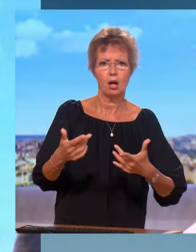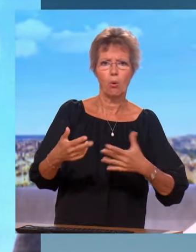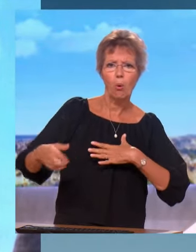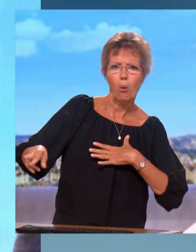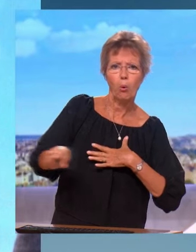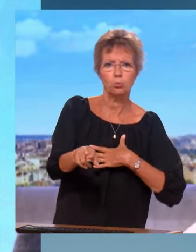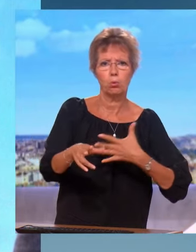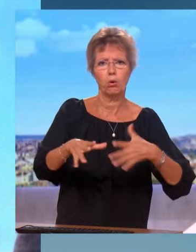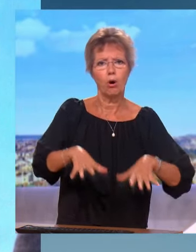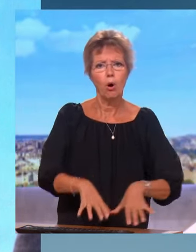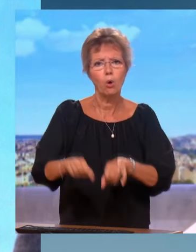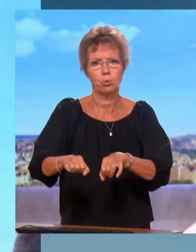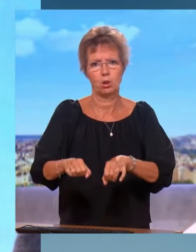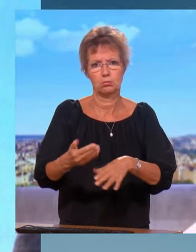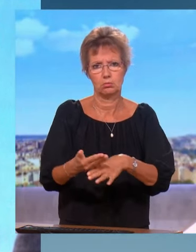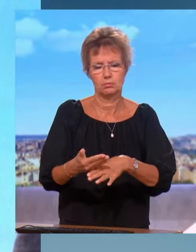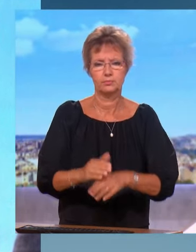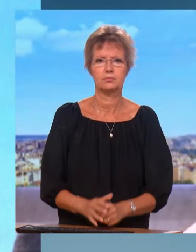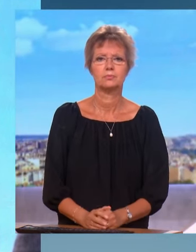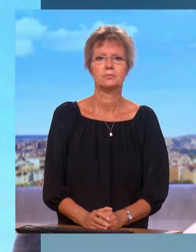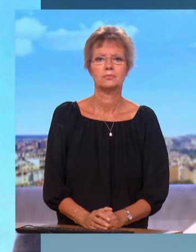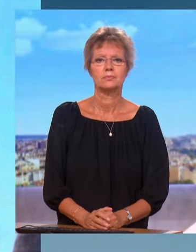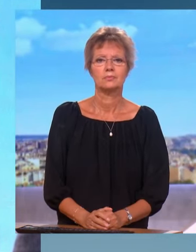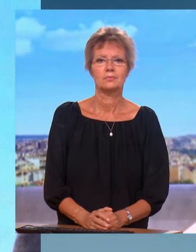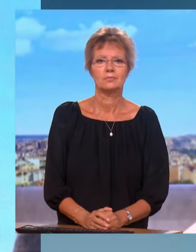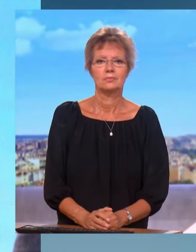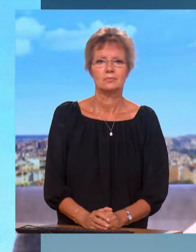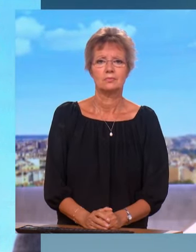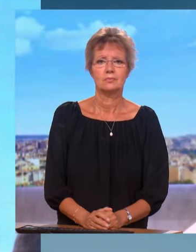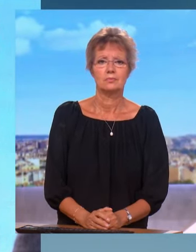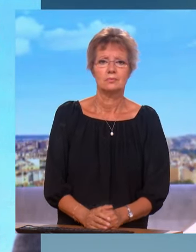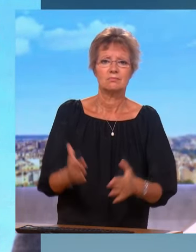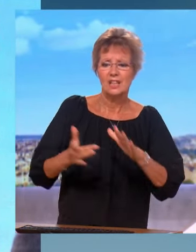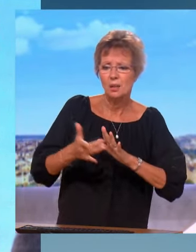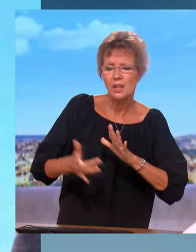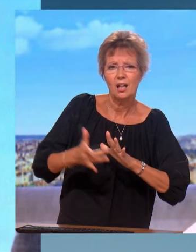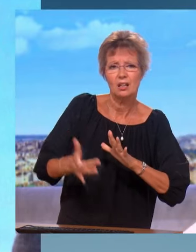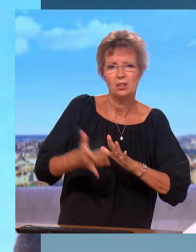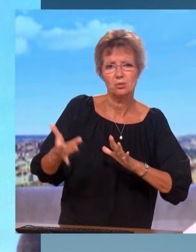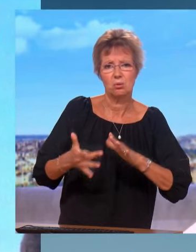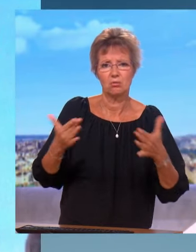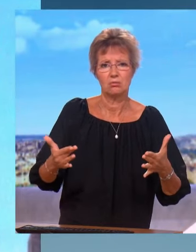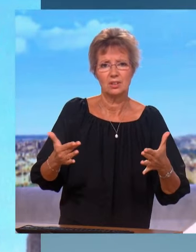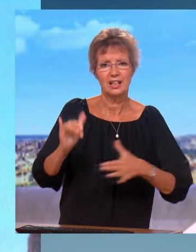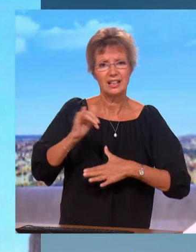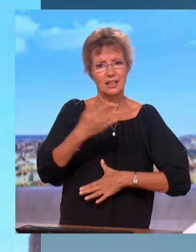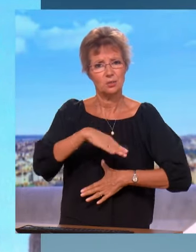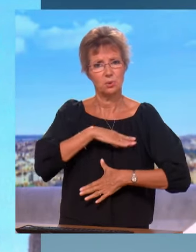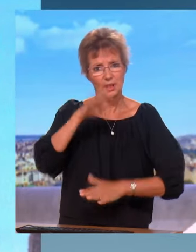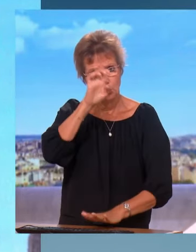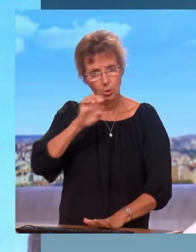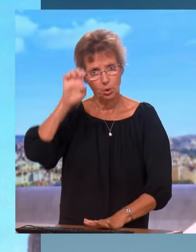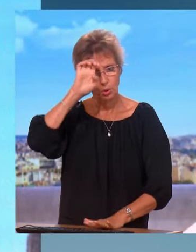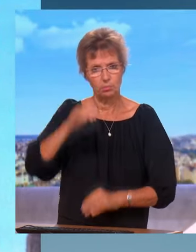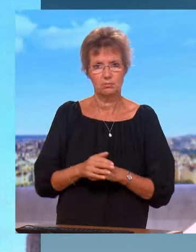et pas seulement avec le RSA. Maintenant, je vais jusqu'au bout. Vous pouvez dire tout ce que vous voulez sur l'immigration. si l'Europe,'est sa responsabilité, n